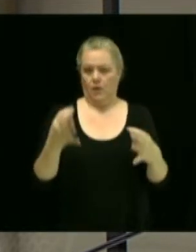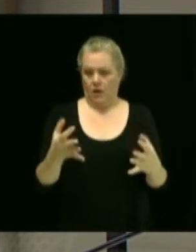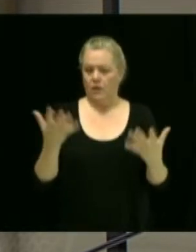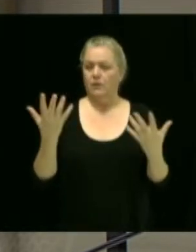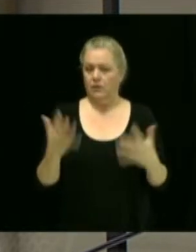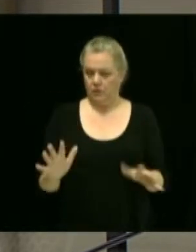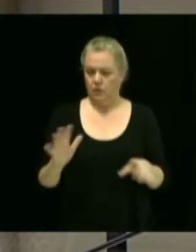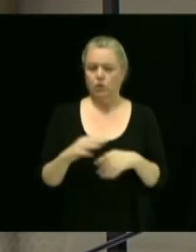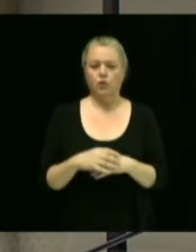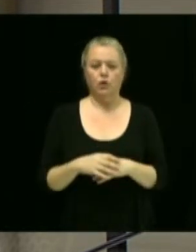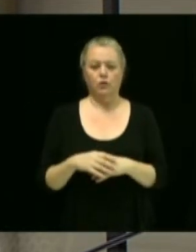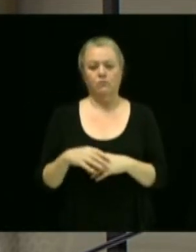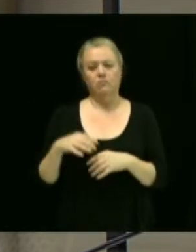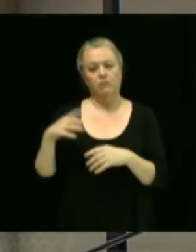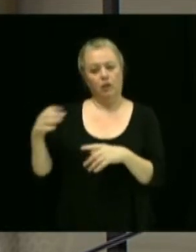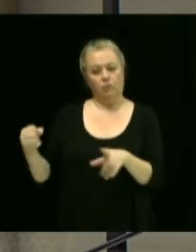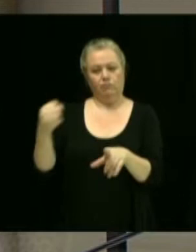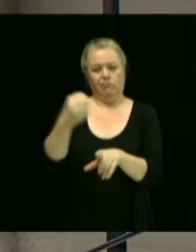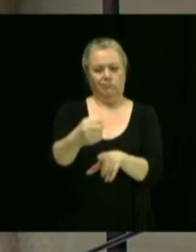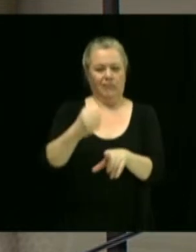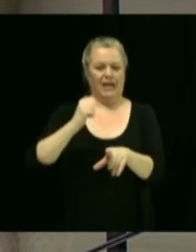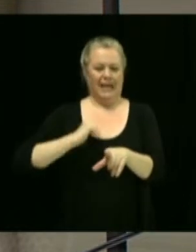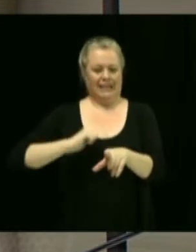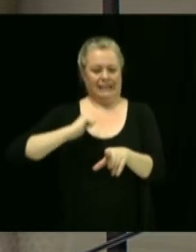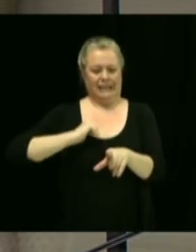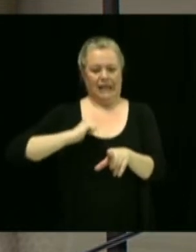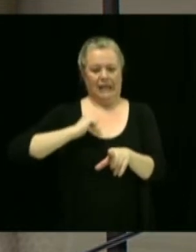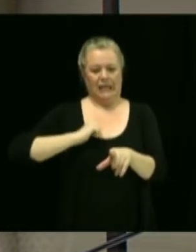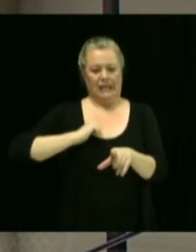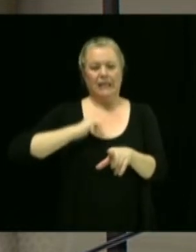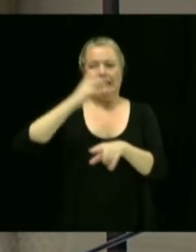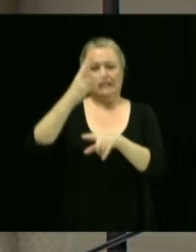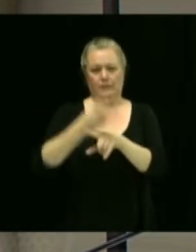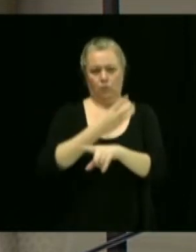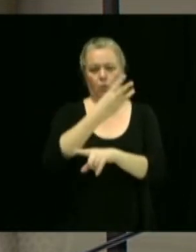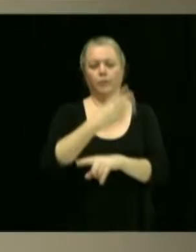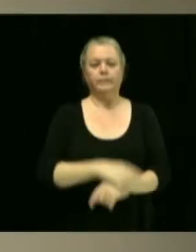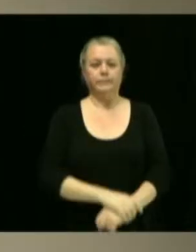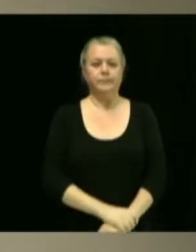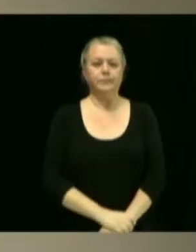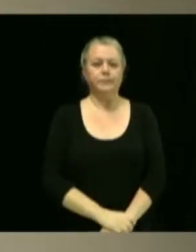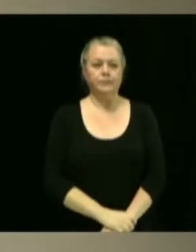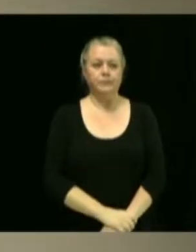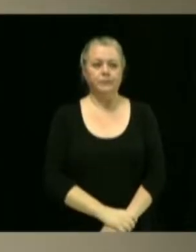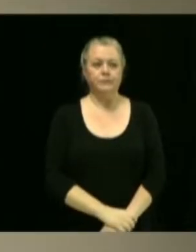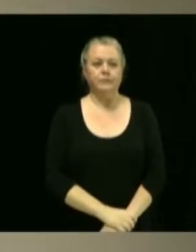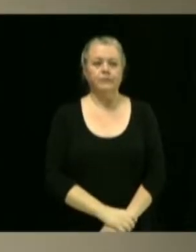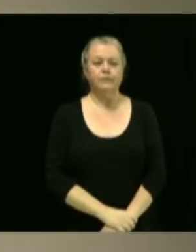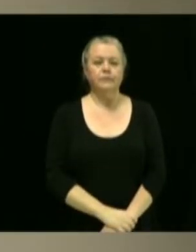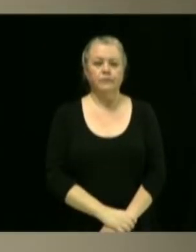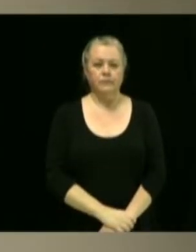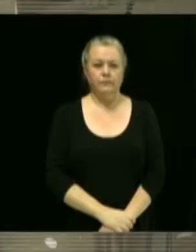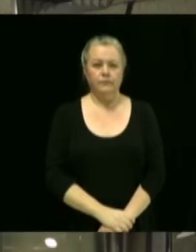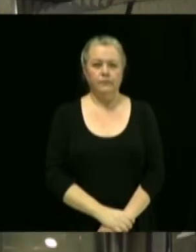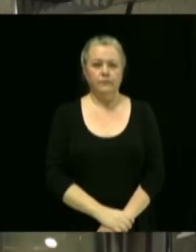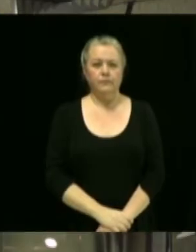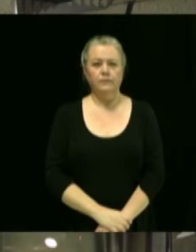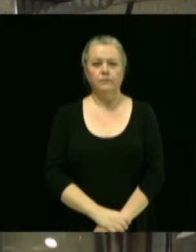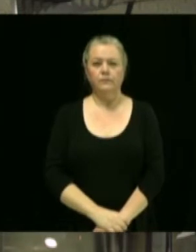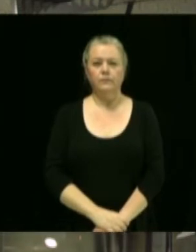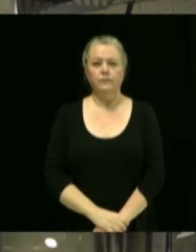et ce, pour une période de probation et d'essai d'une durée de six mois. Très bien, merci. Est-ce qu'il y